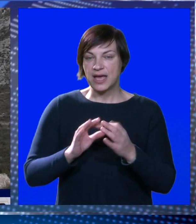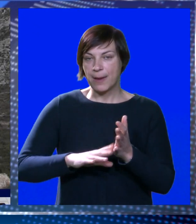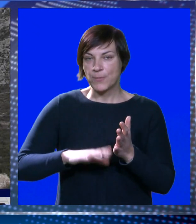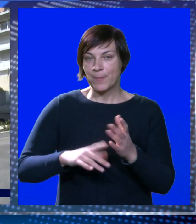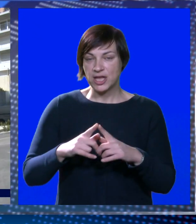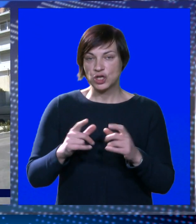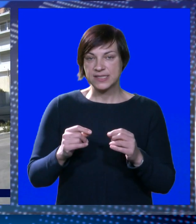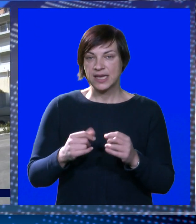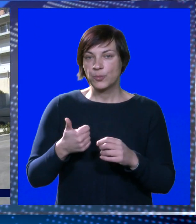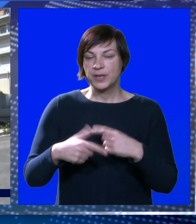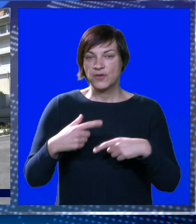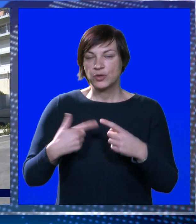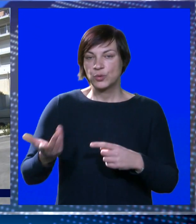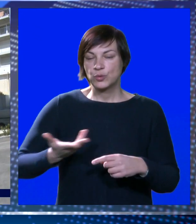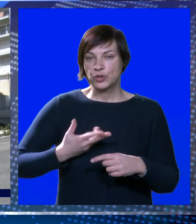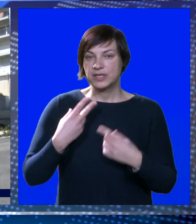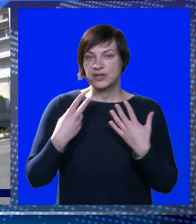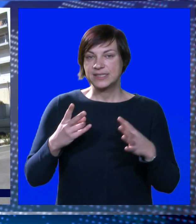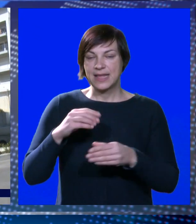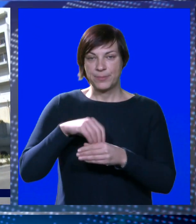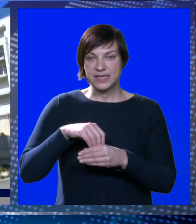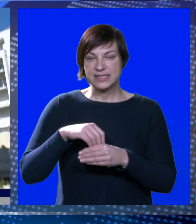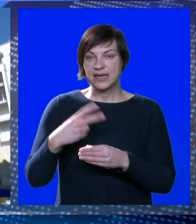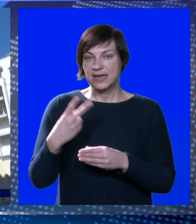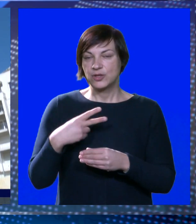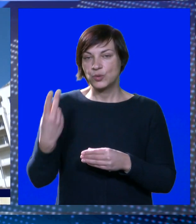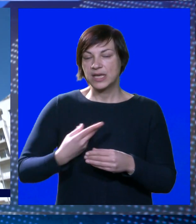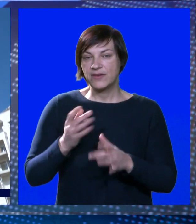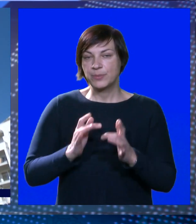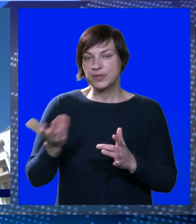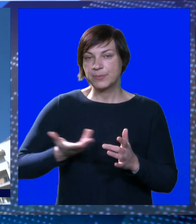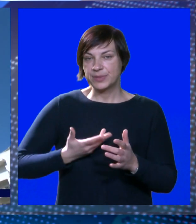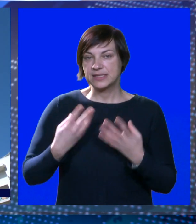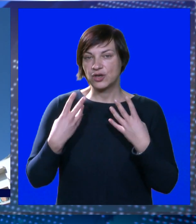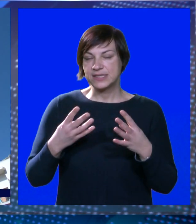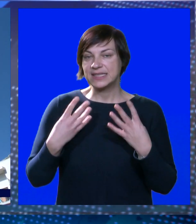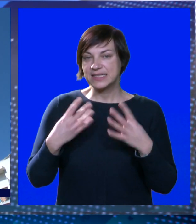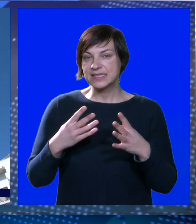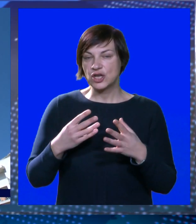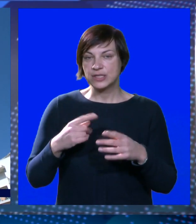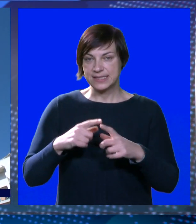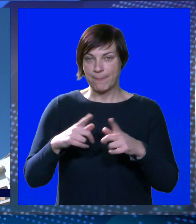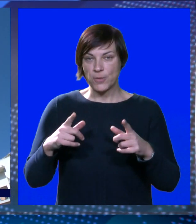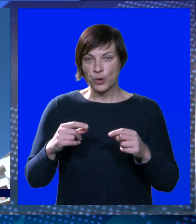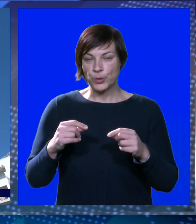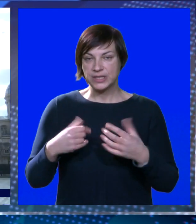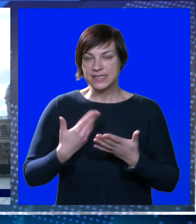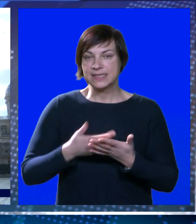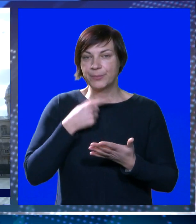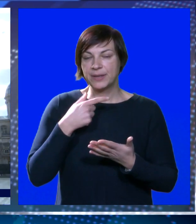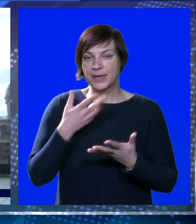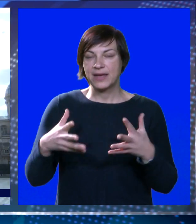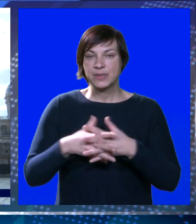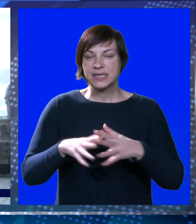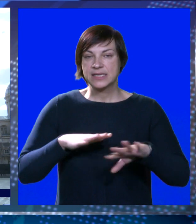povlaštenoj cijeni. U prvom krugu dodjeljeno je 17 stanova, a na drugi javni poziv prisiglo je čak 88 omotnica. Prema